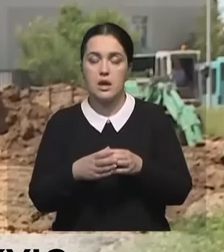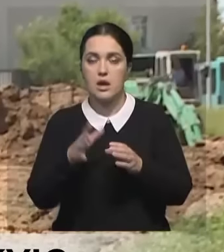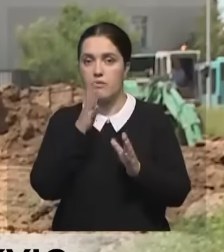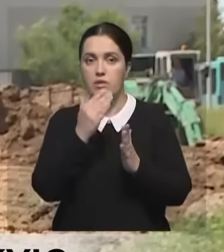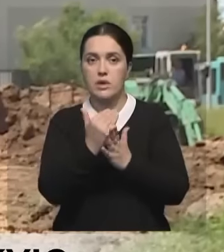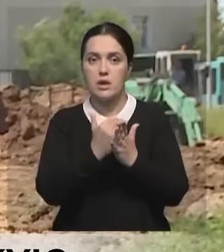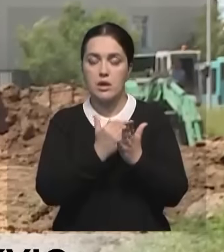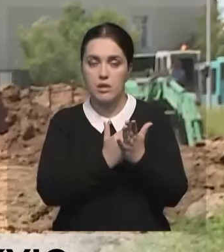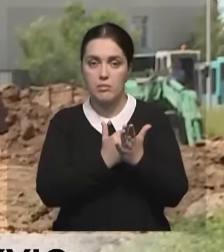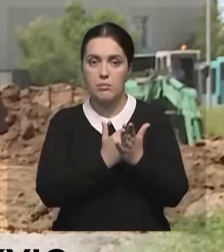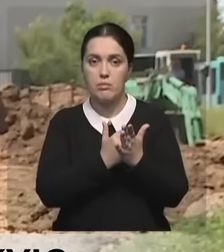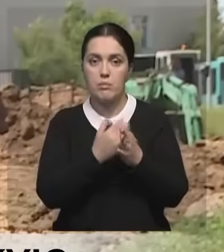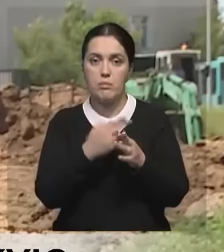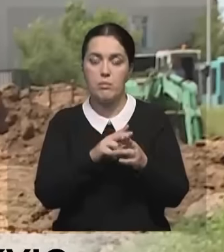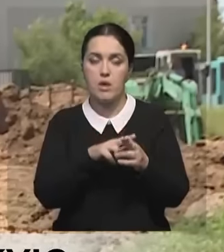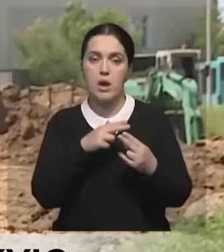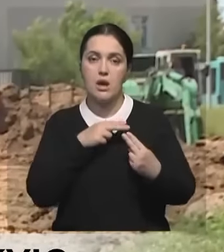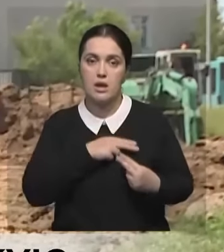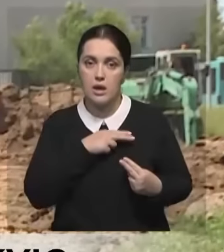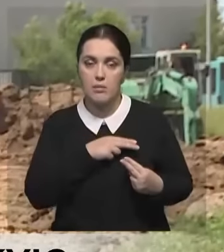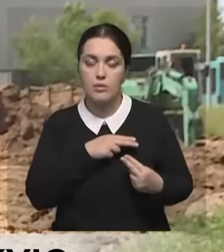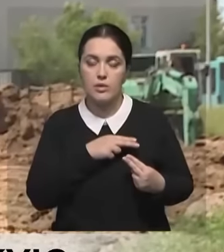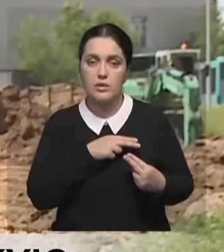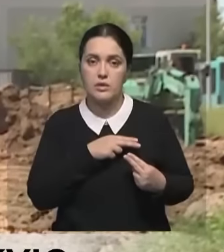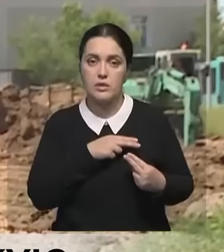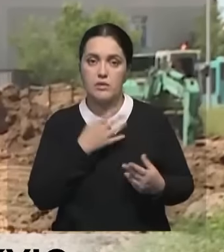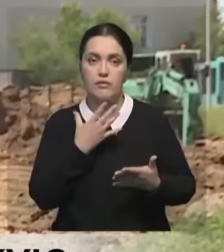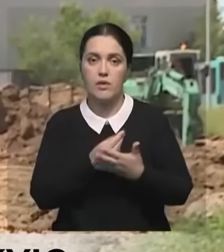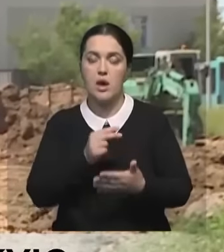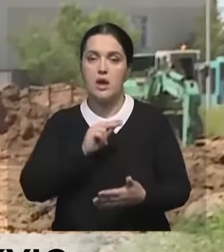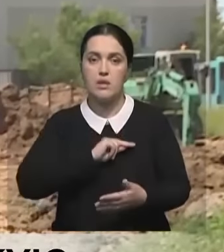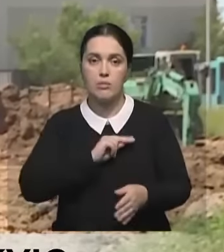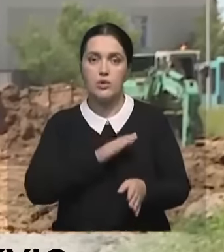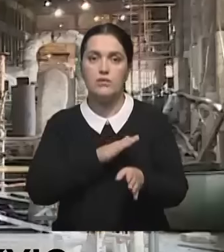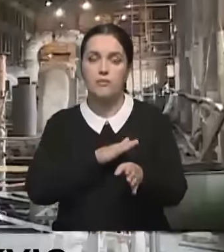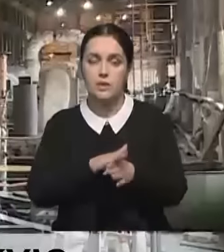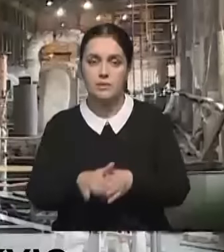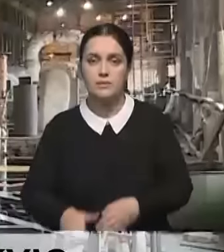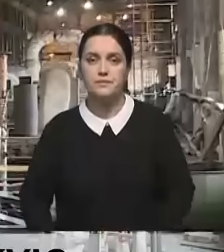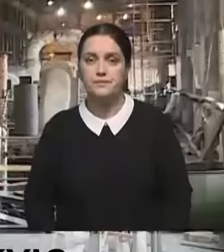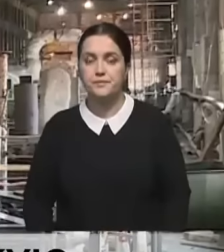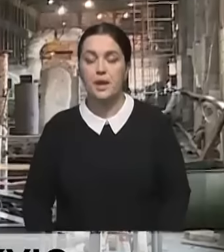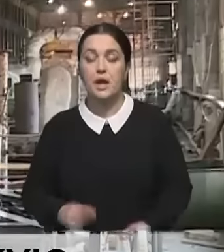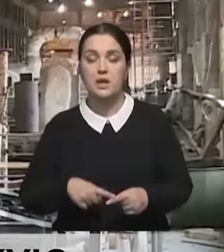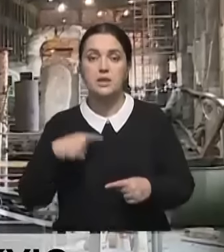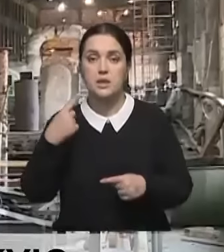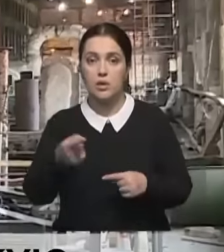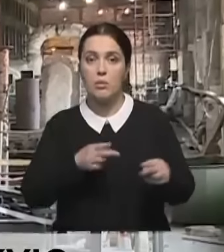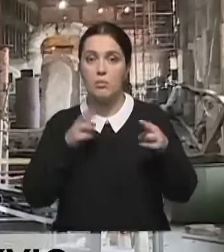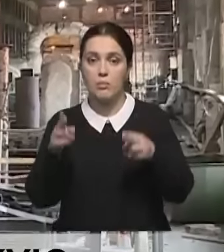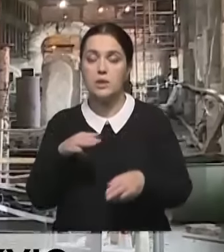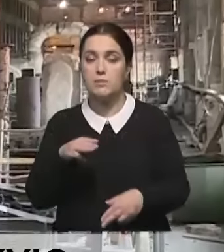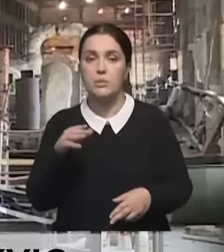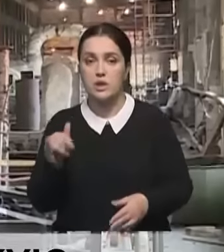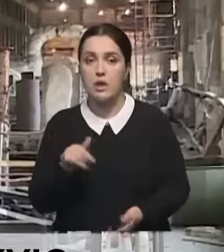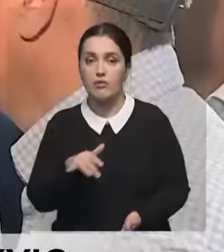производства работ, свои работы выполняет. Следующий пункт визита – Тимиртау. городе,